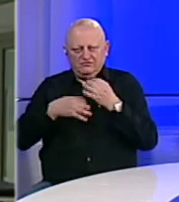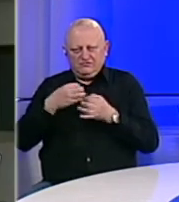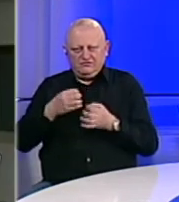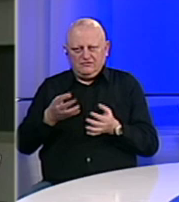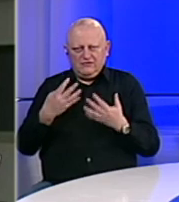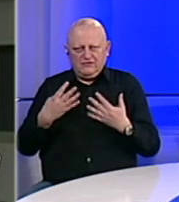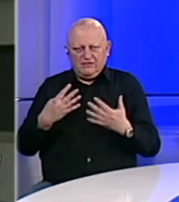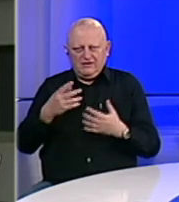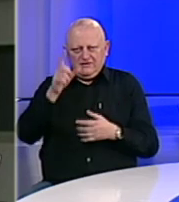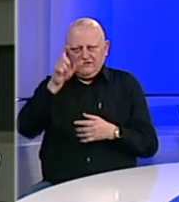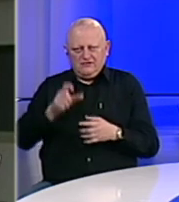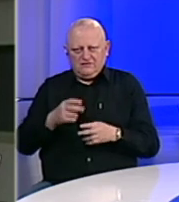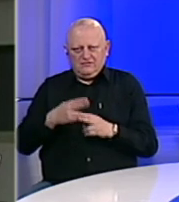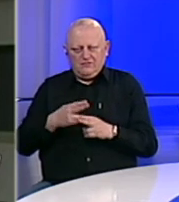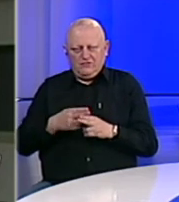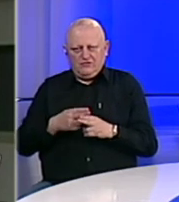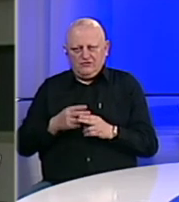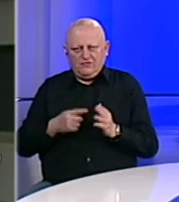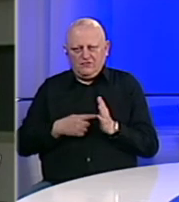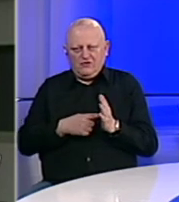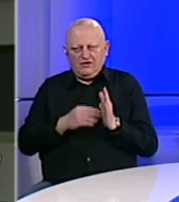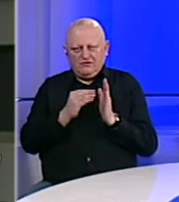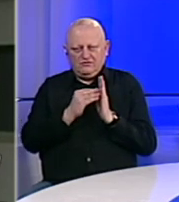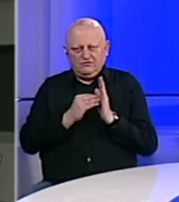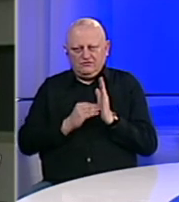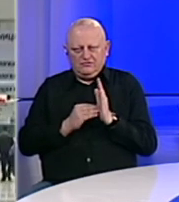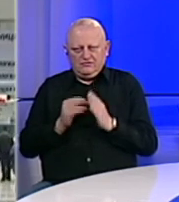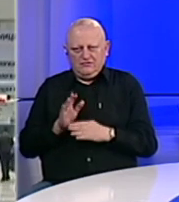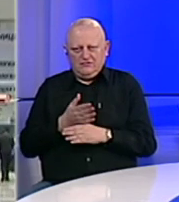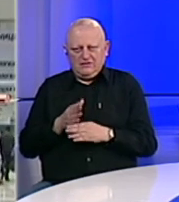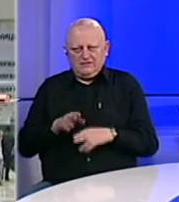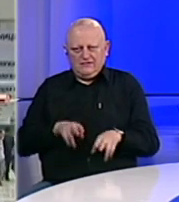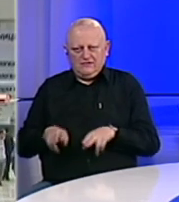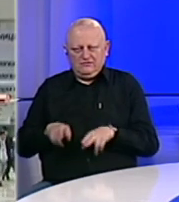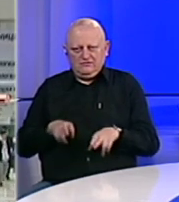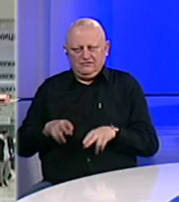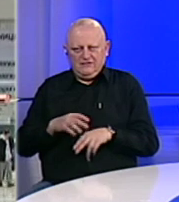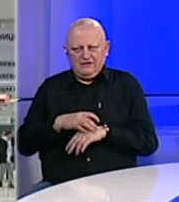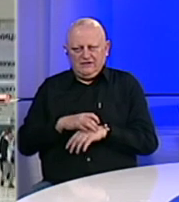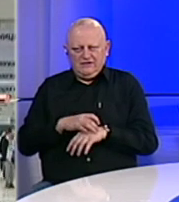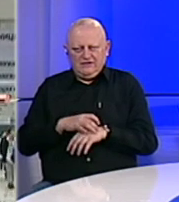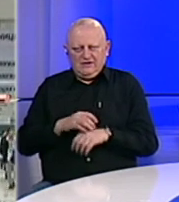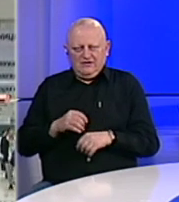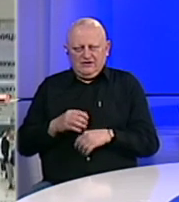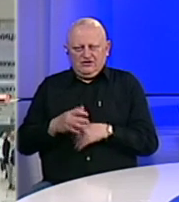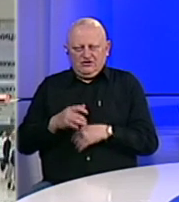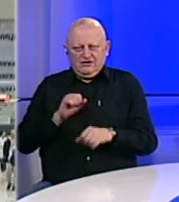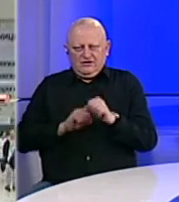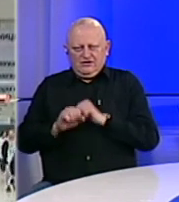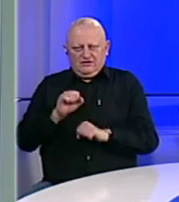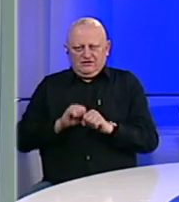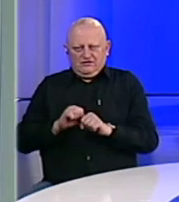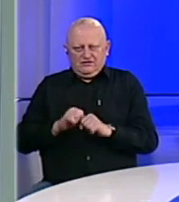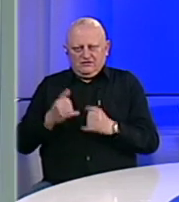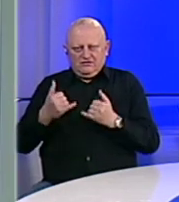je 90 ljudi zaraženo, pokazuju u podaci Entitetskog ministarstva zdravlja i socijalne zaštite.